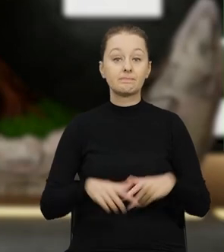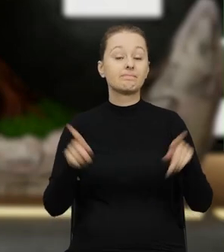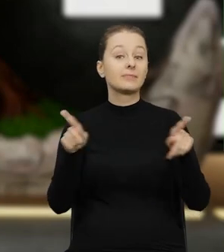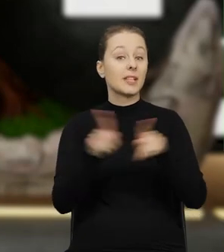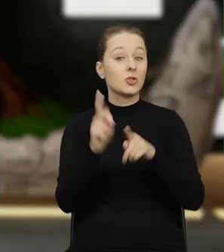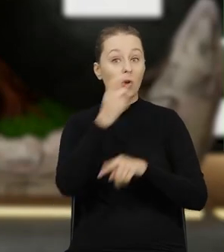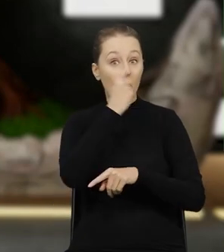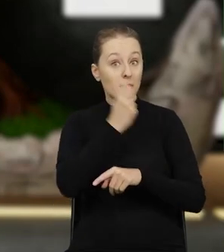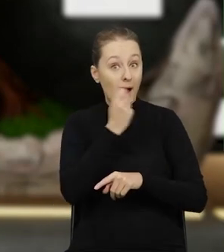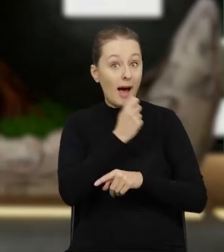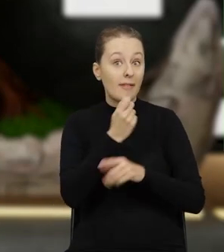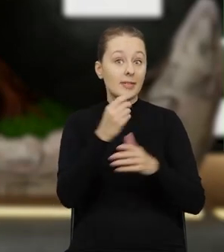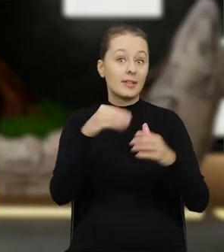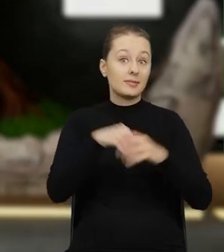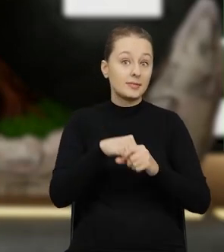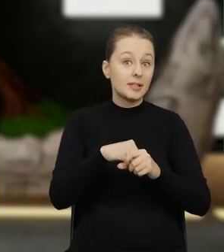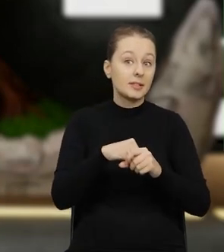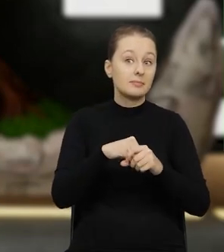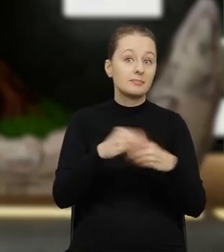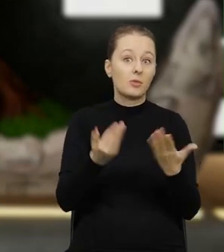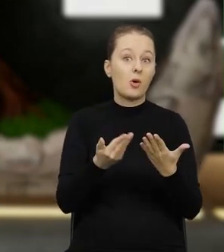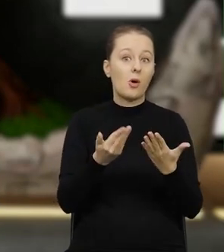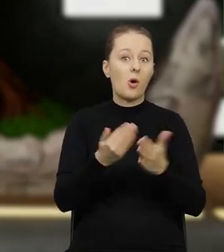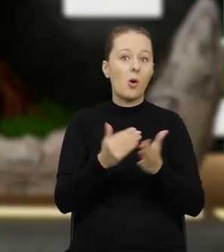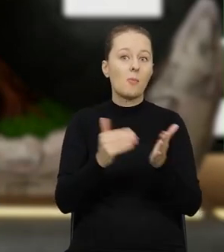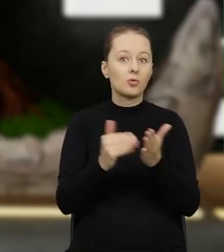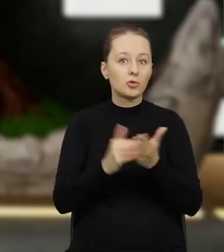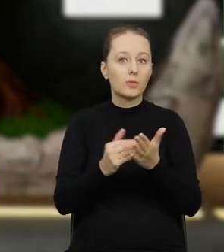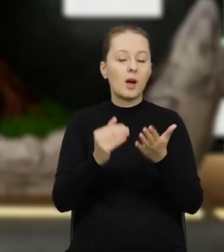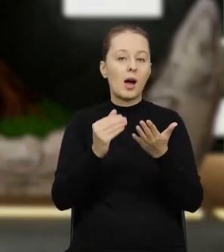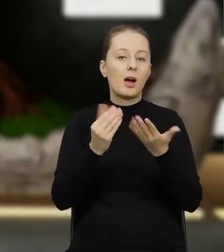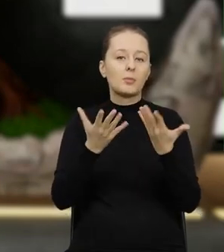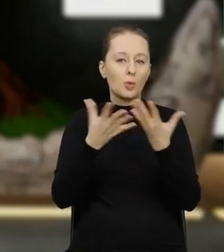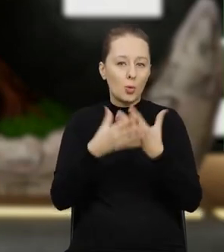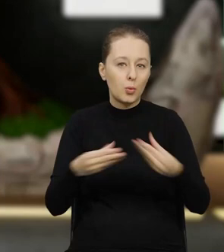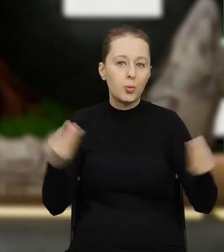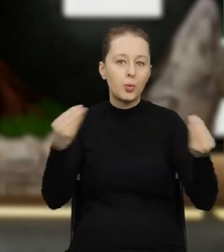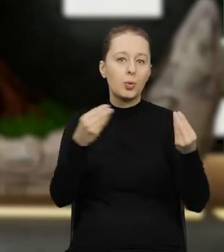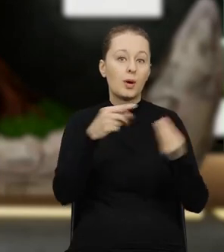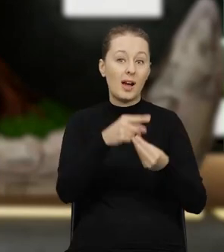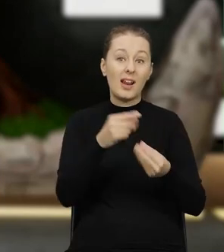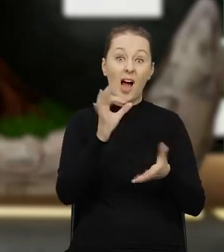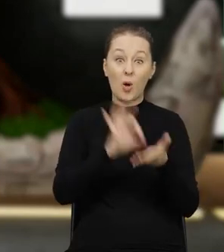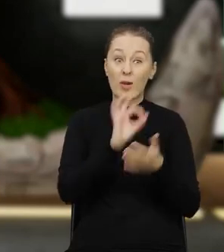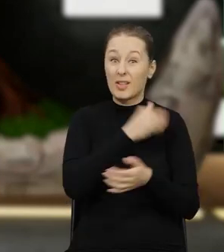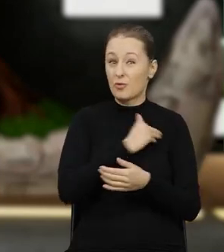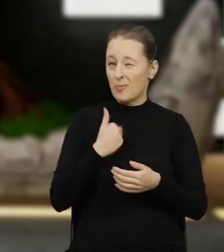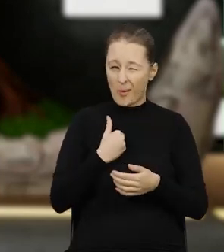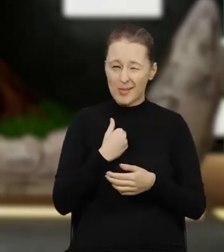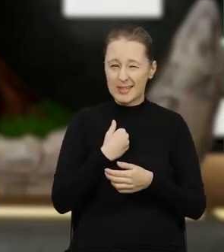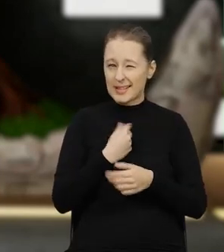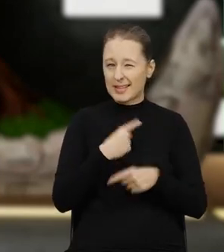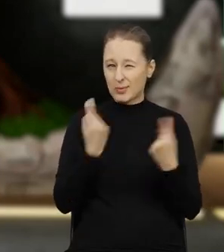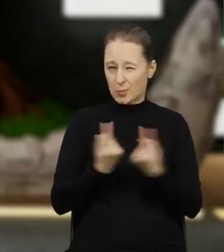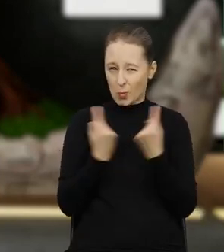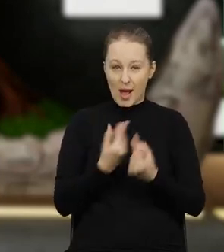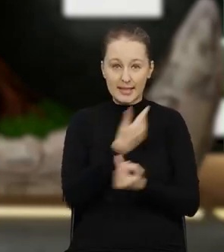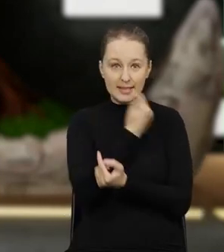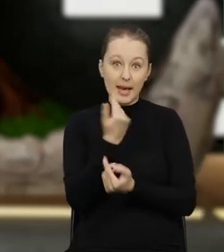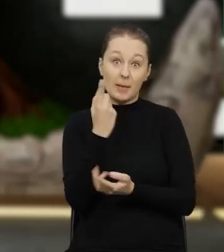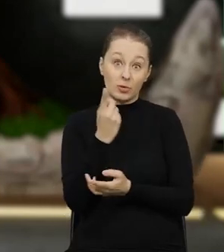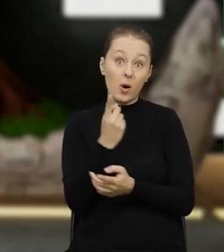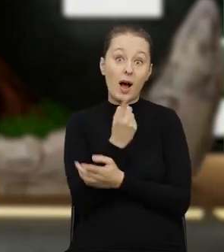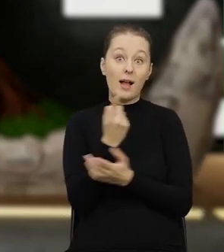Także odpadów przeznaczonych do unieszkodliwienia, chociaż akurat jeżeli chodzi o przywóz do Polski nie mamy z tym do czynienia, no ale